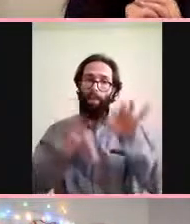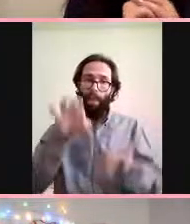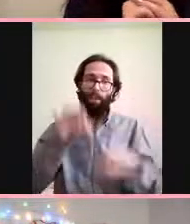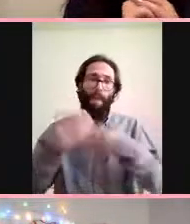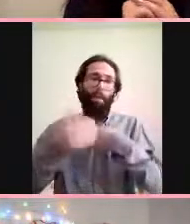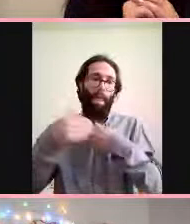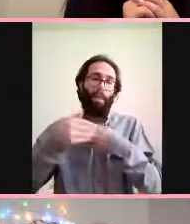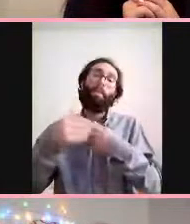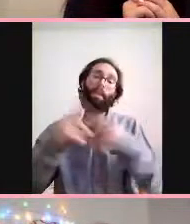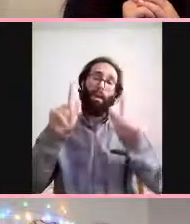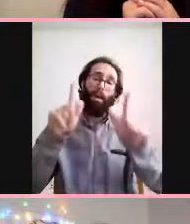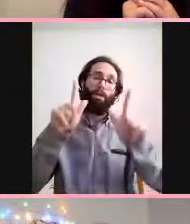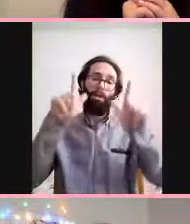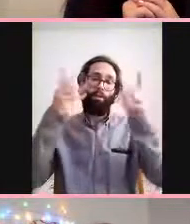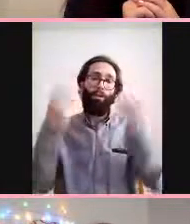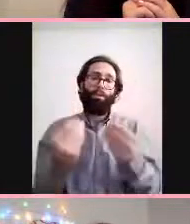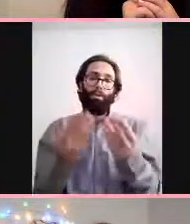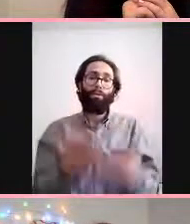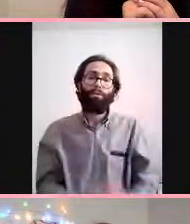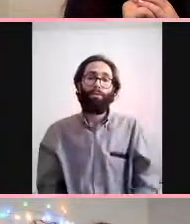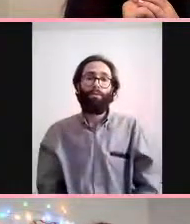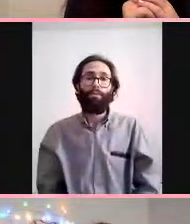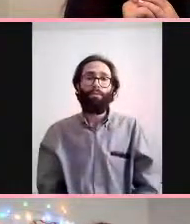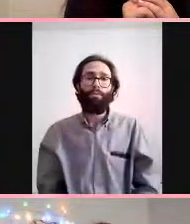Hocam peki IQ'yu etkiliyor mu?